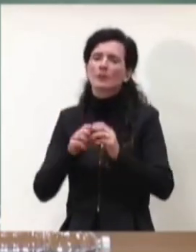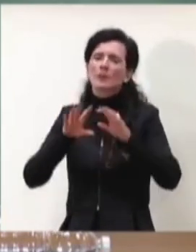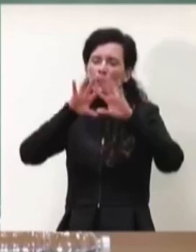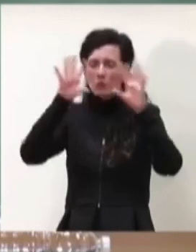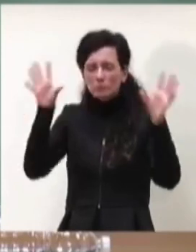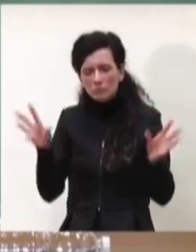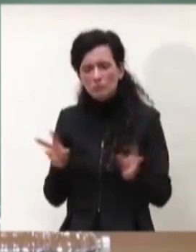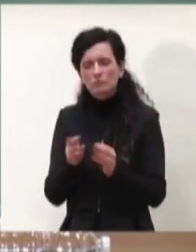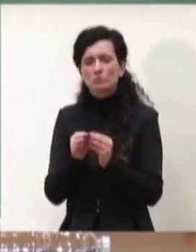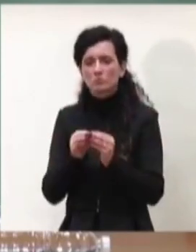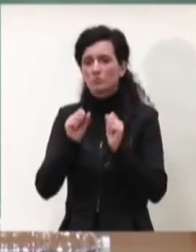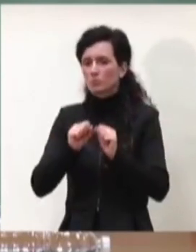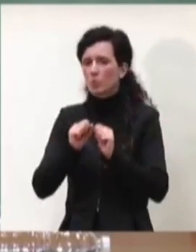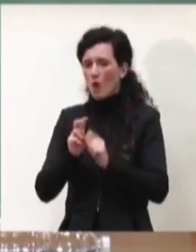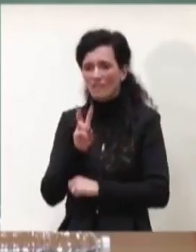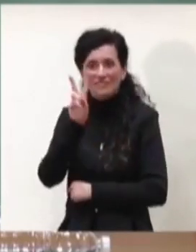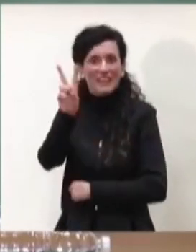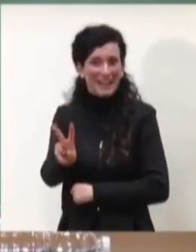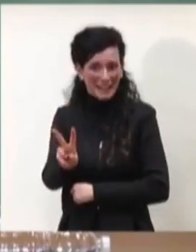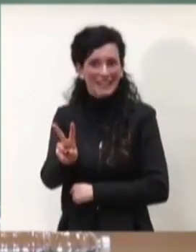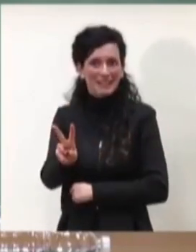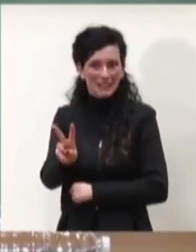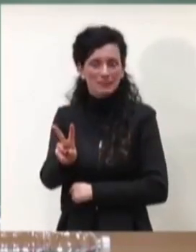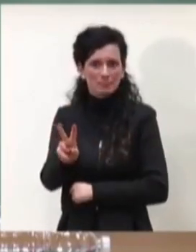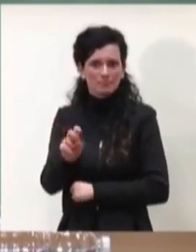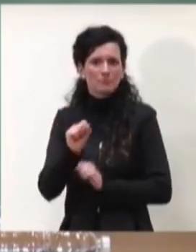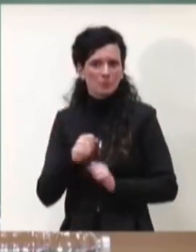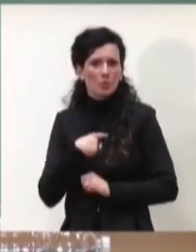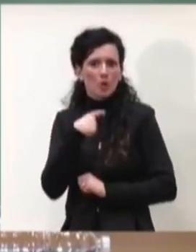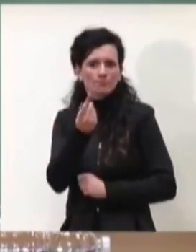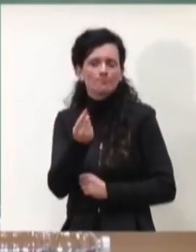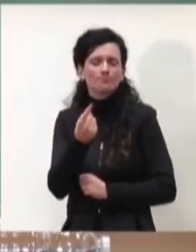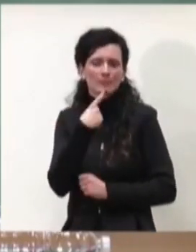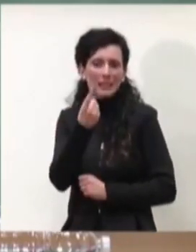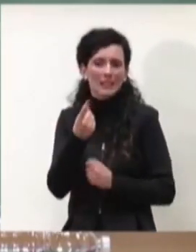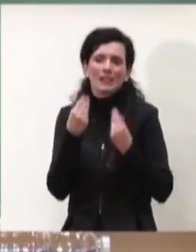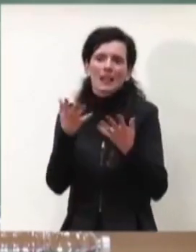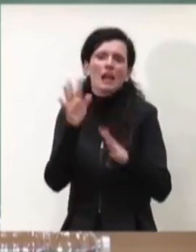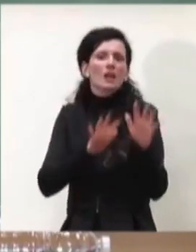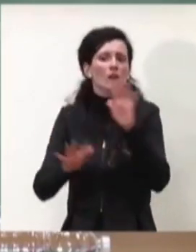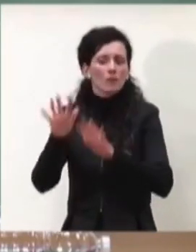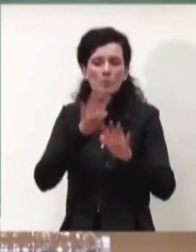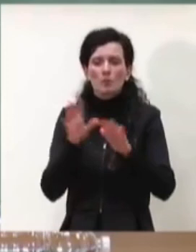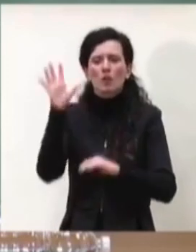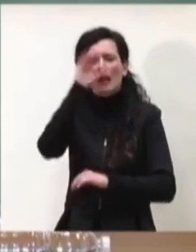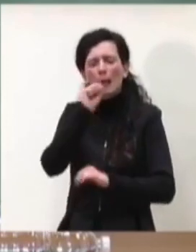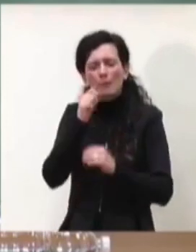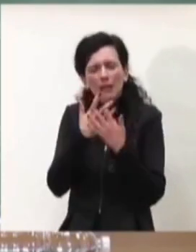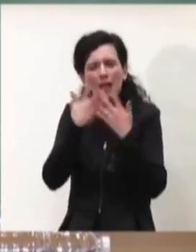venerdì prossimo, il 15, quando potremo capire con chiarezza come è andata